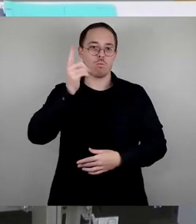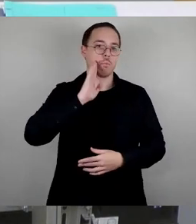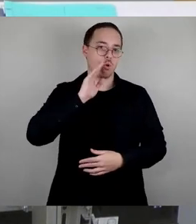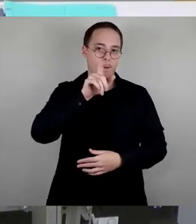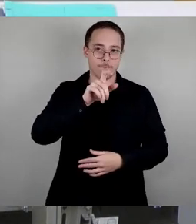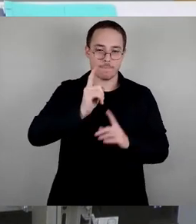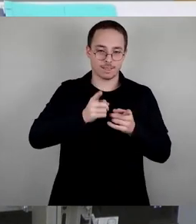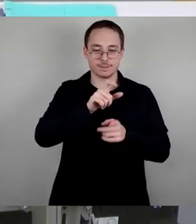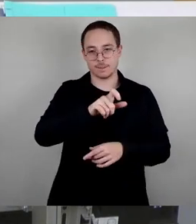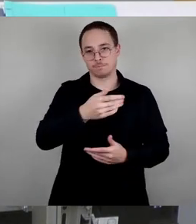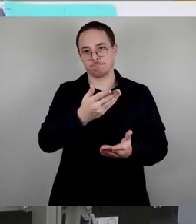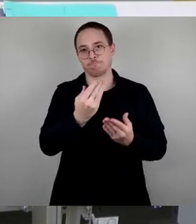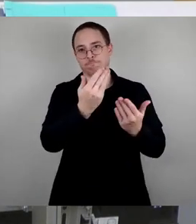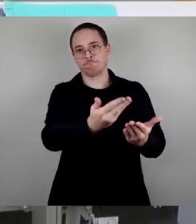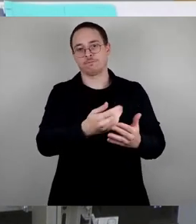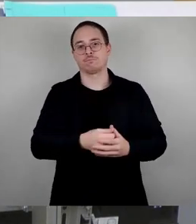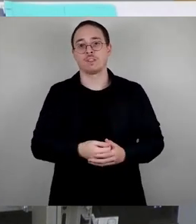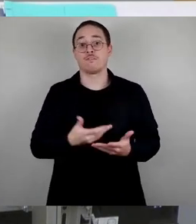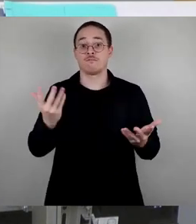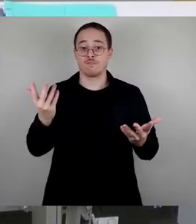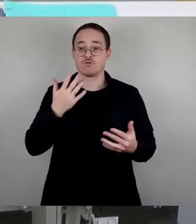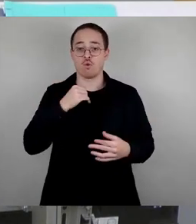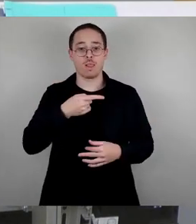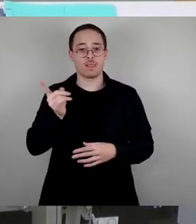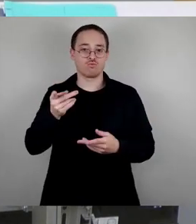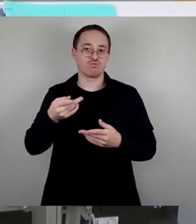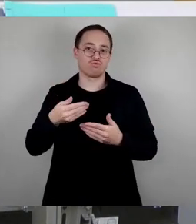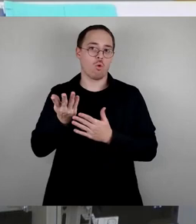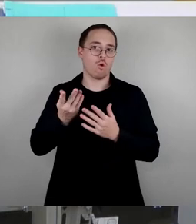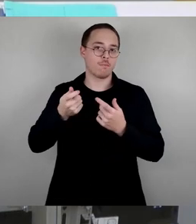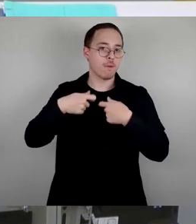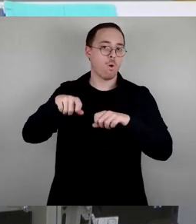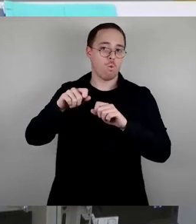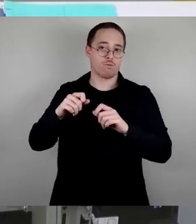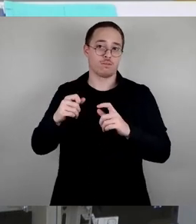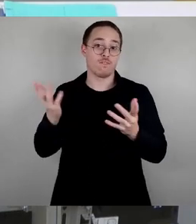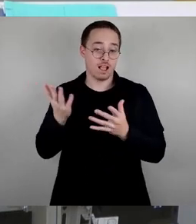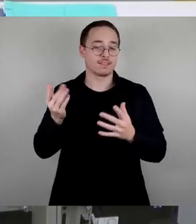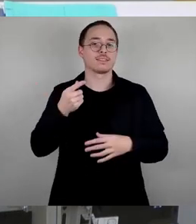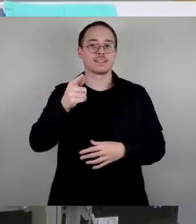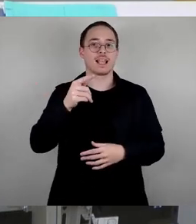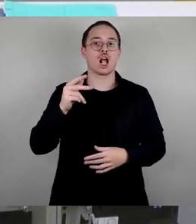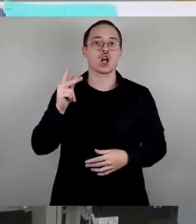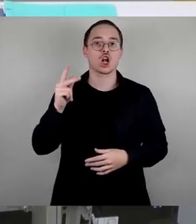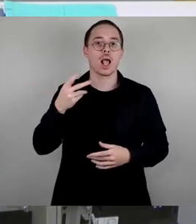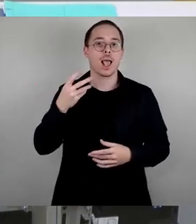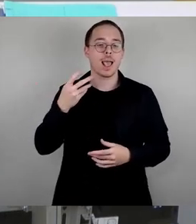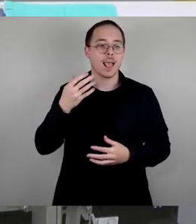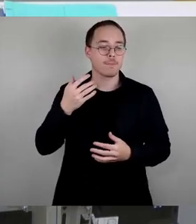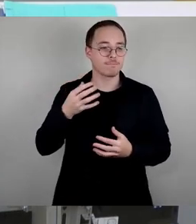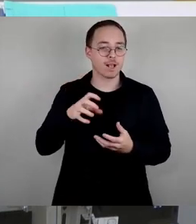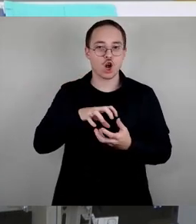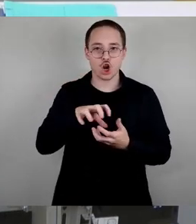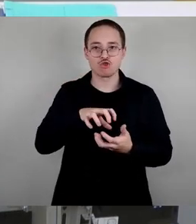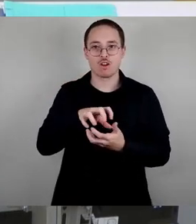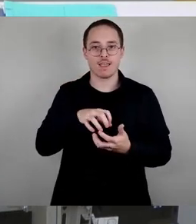Prioritäten ganz klar. Erstens der Ersatzneubau in Klotsche und zweitens das neue Sachsenbad. Damit wollen wir erreichen, dass